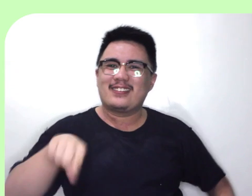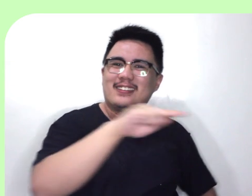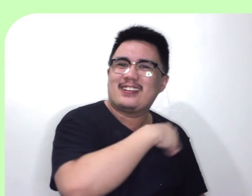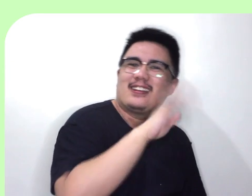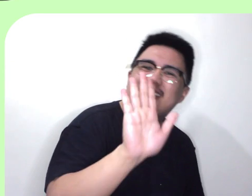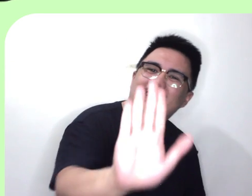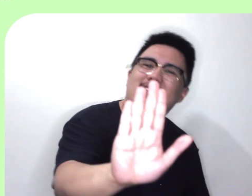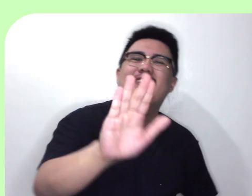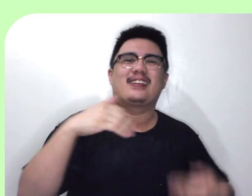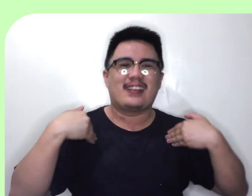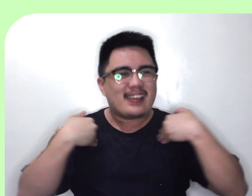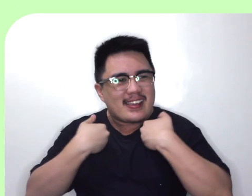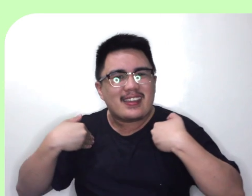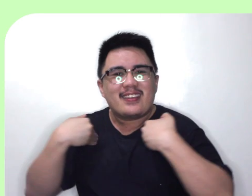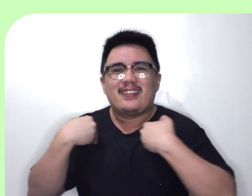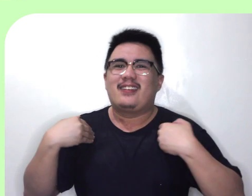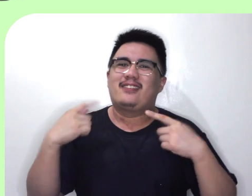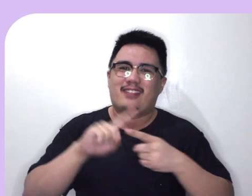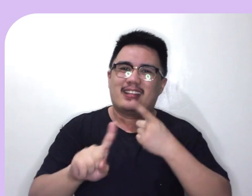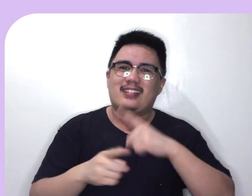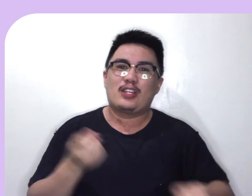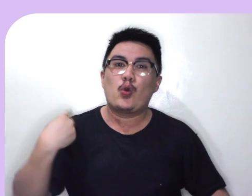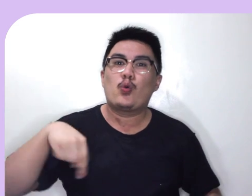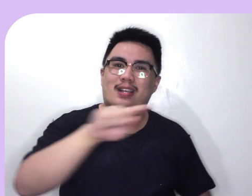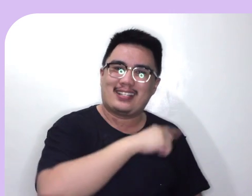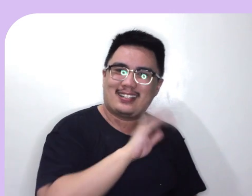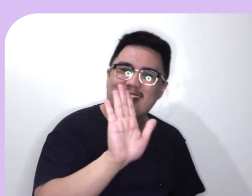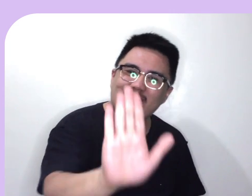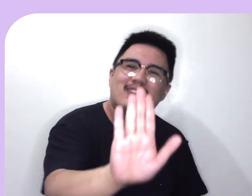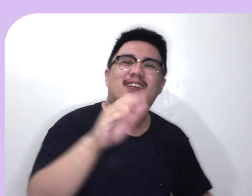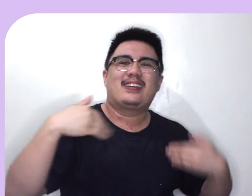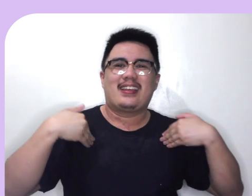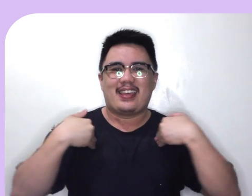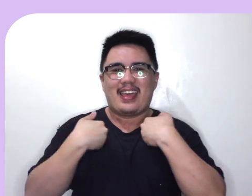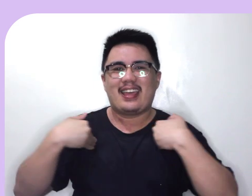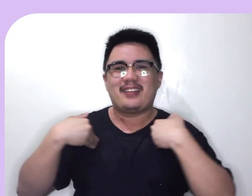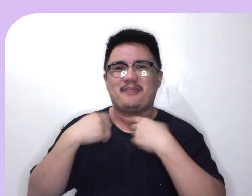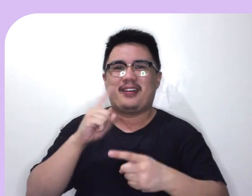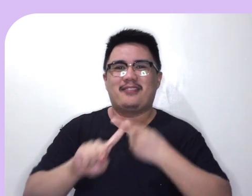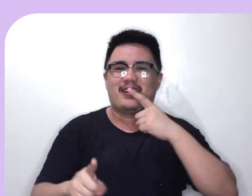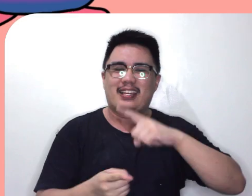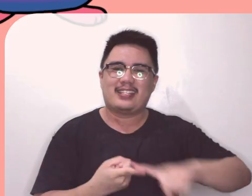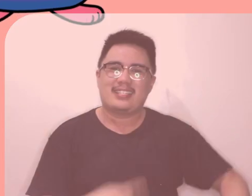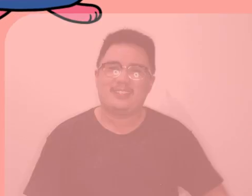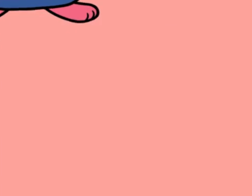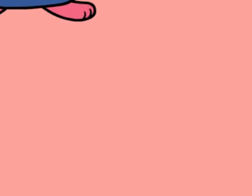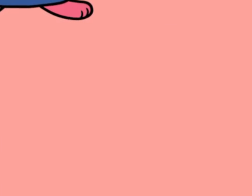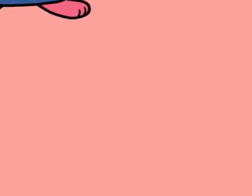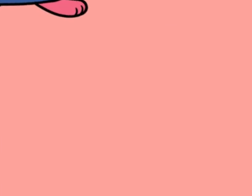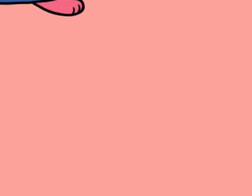Parkada ng mga hayop Parkada ng mga hayop